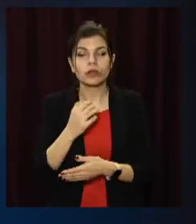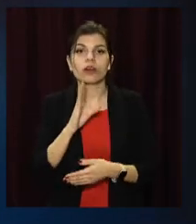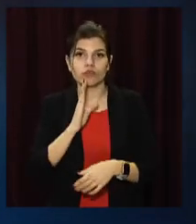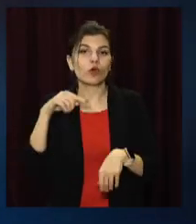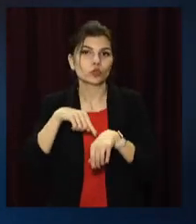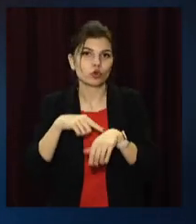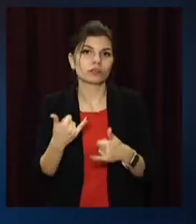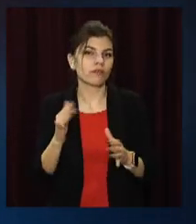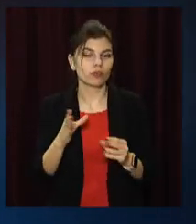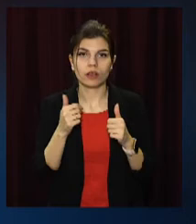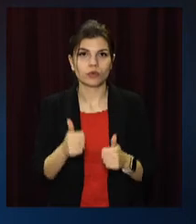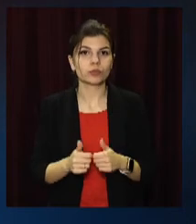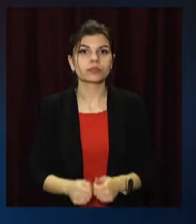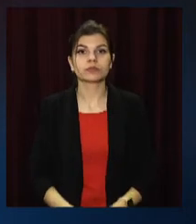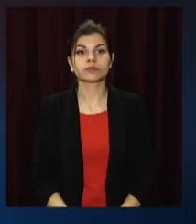почувається добре.